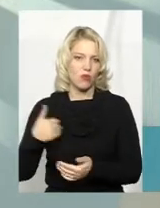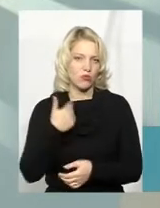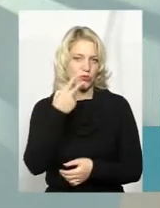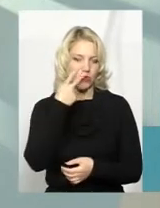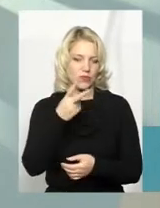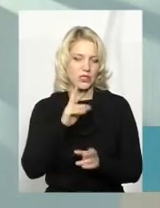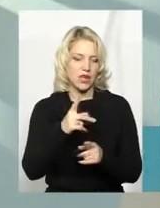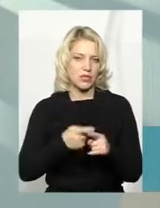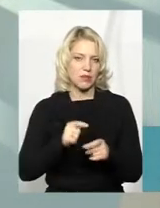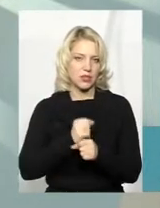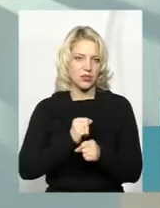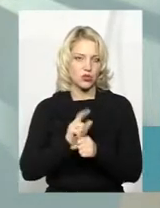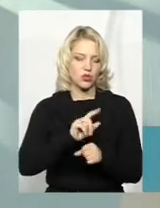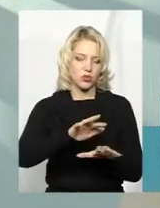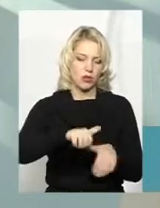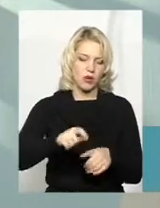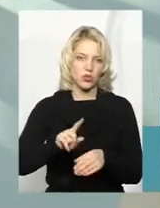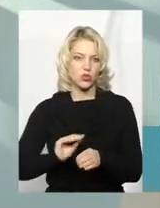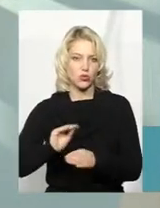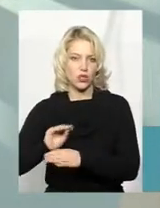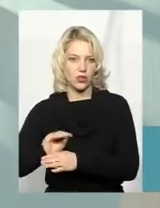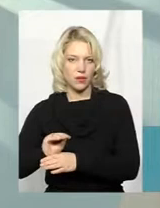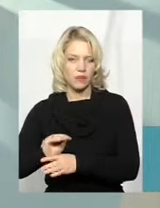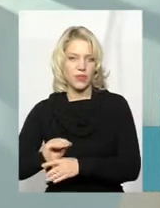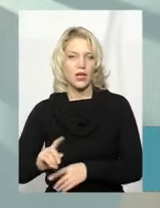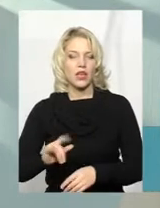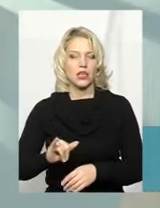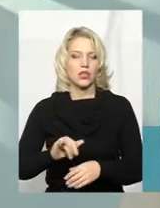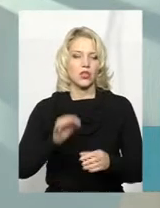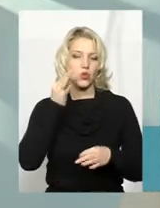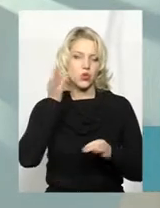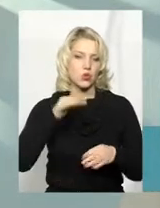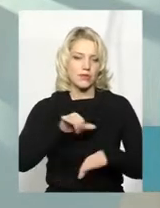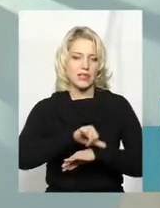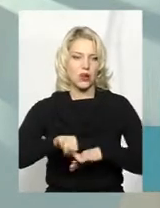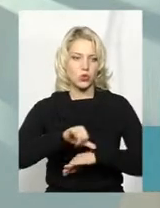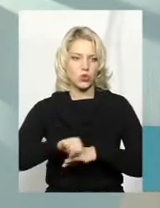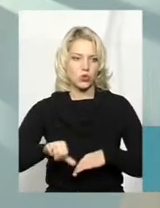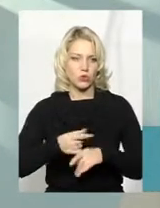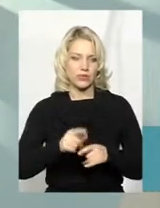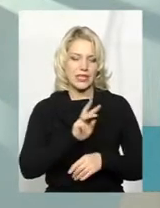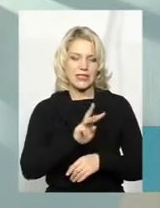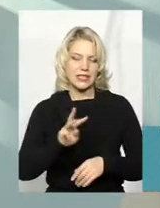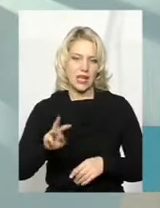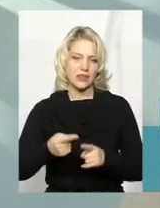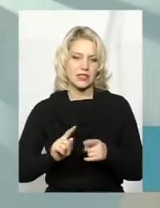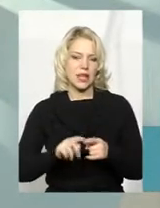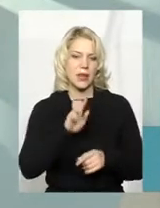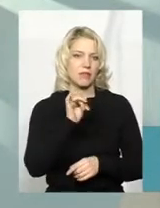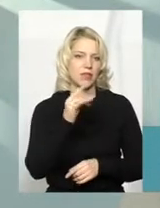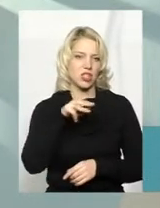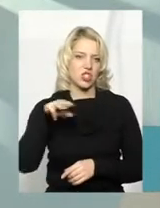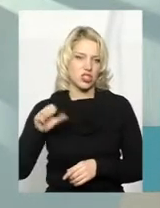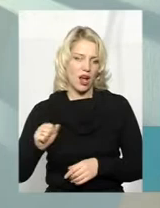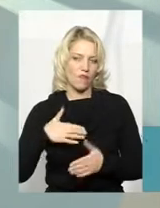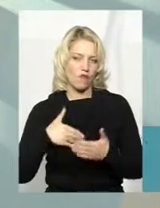як це працює, що забрати, що додати. Досвід є безліч сайтів, це така біржа волонтерів, там зазвичай